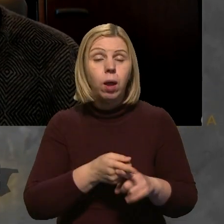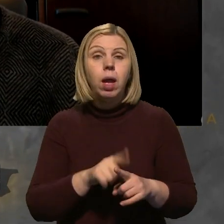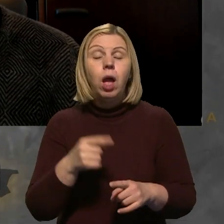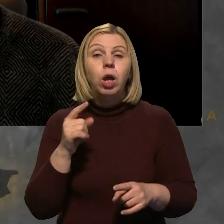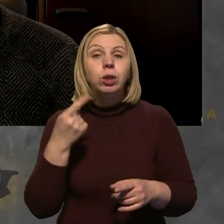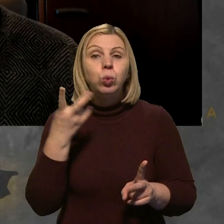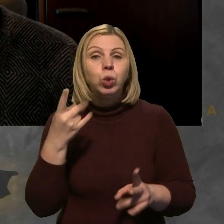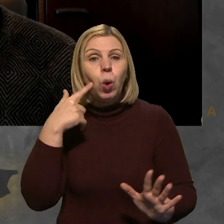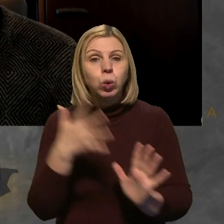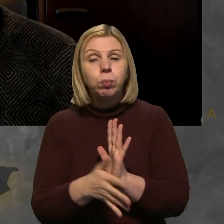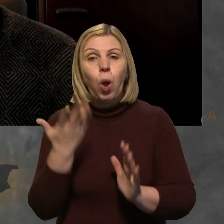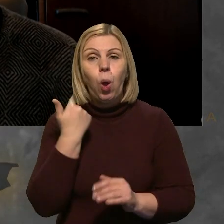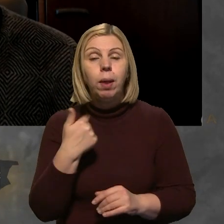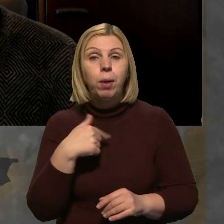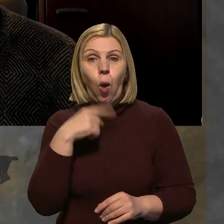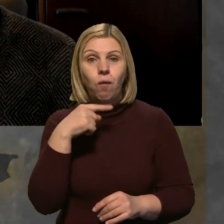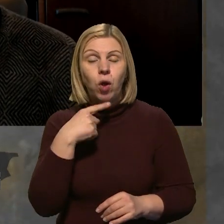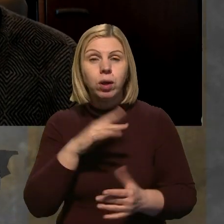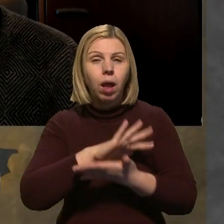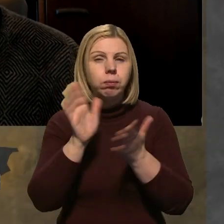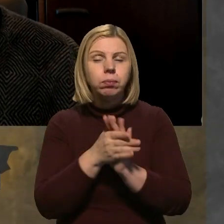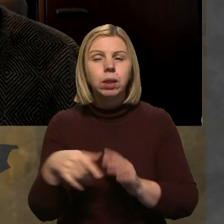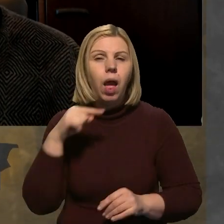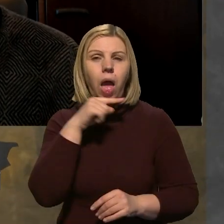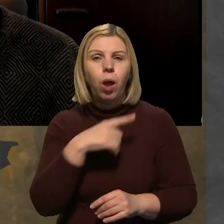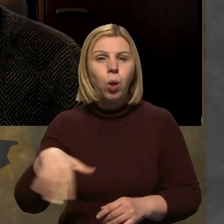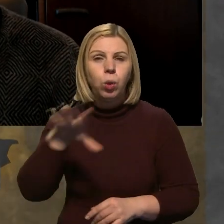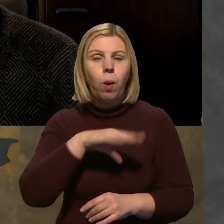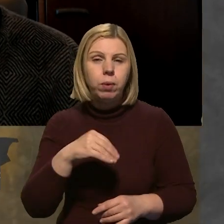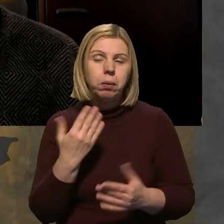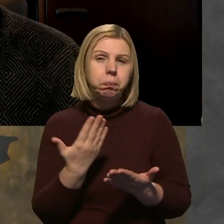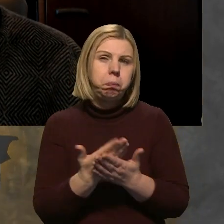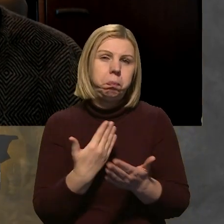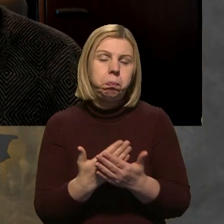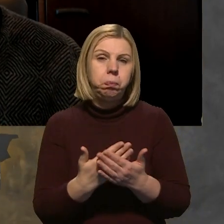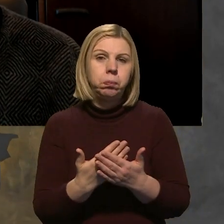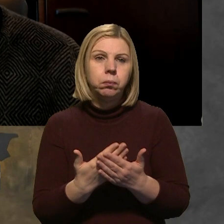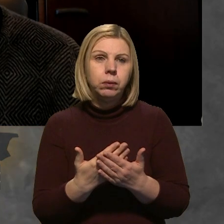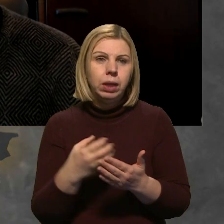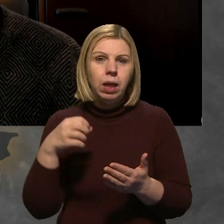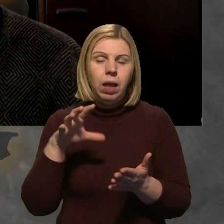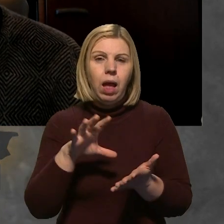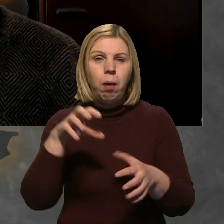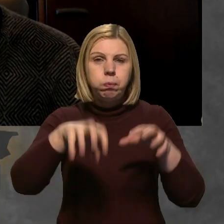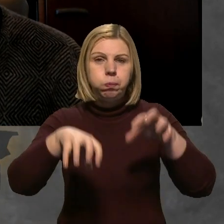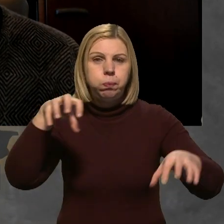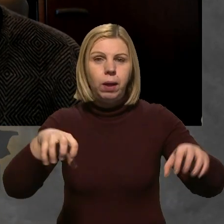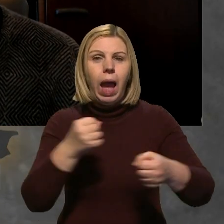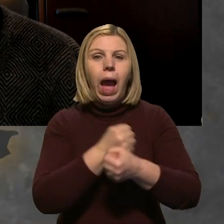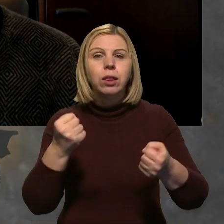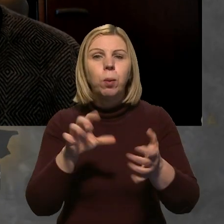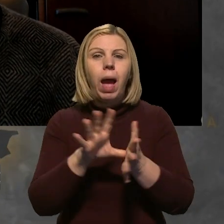коли ми говоримо про обсяги економії, порівнюємо це з енергоблоком атомної